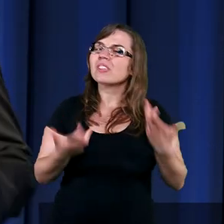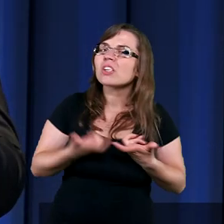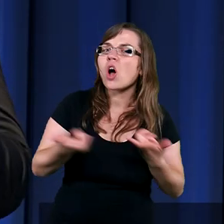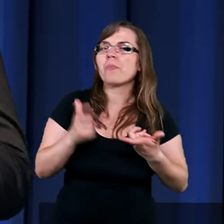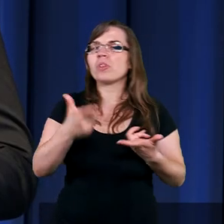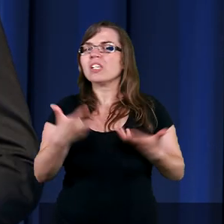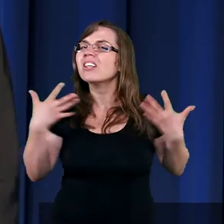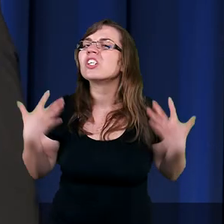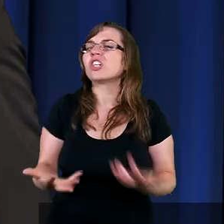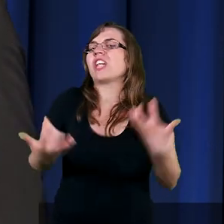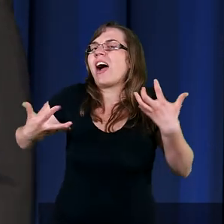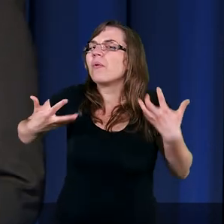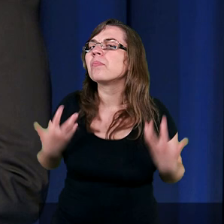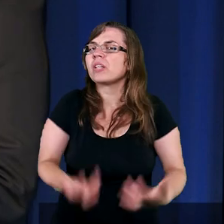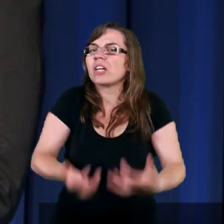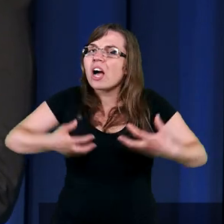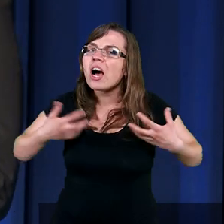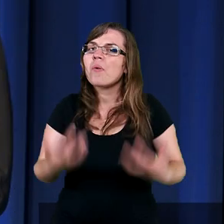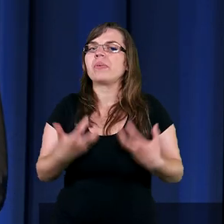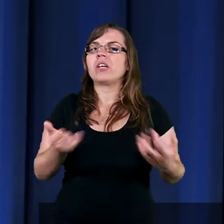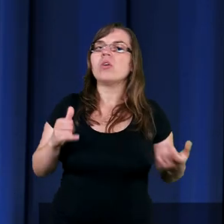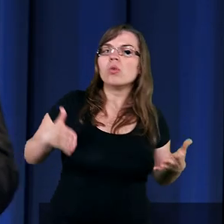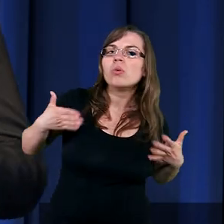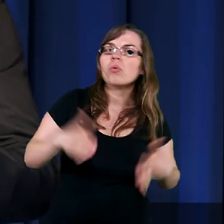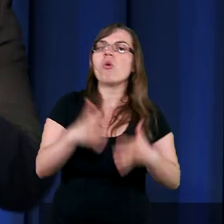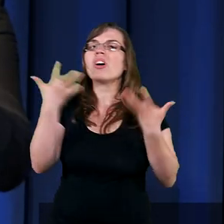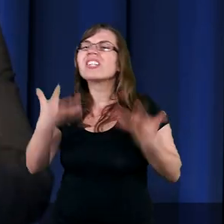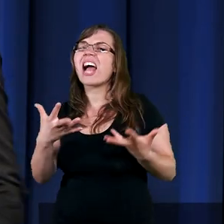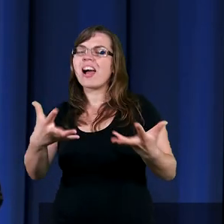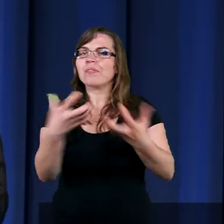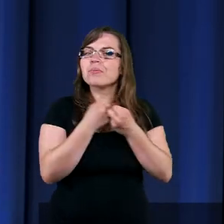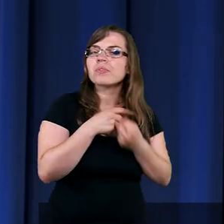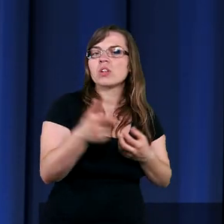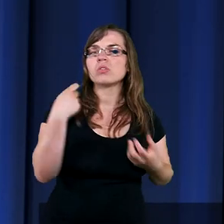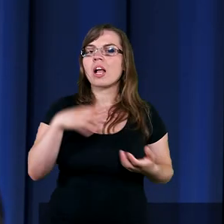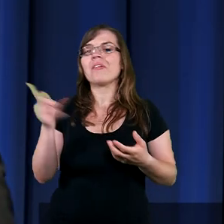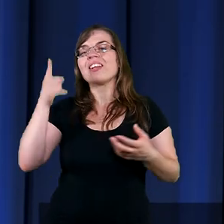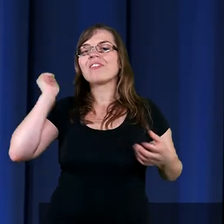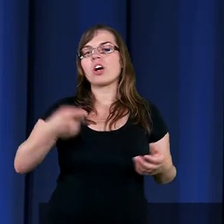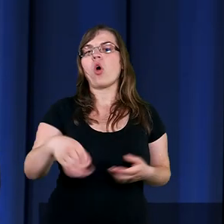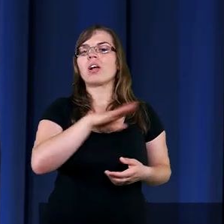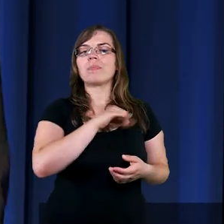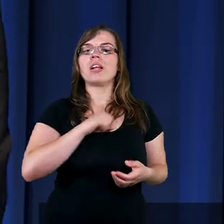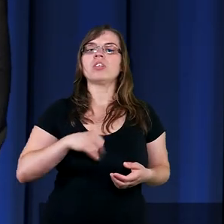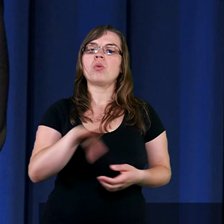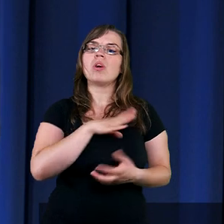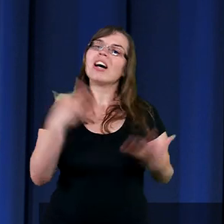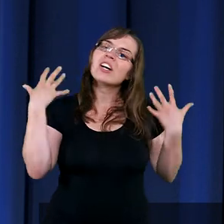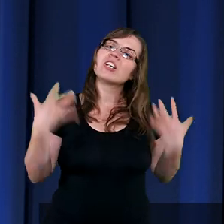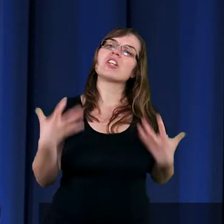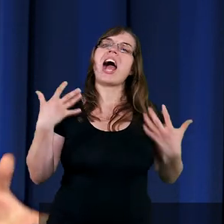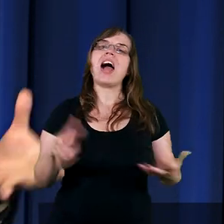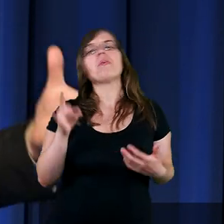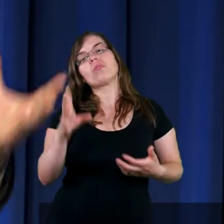Tak chciałem. Urodził się, chciałem go zabić już jak się urodził. Z wyrokiem śmierci się urodził. Chciałem go